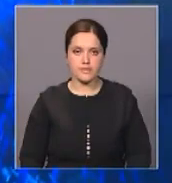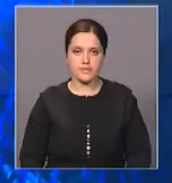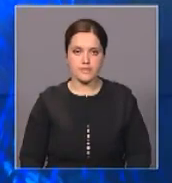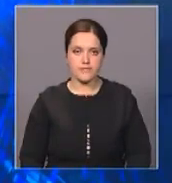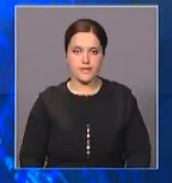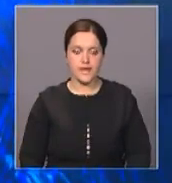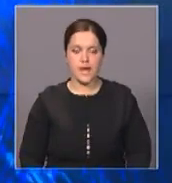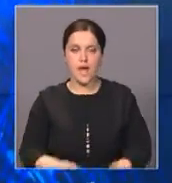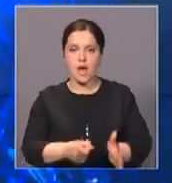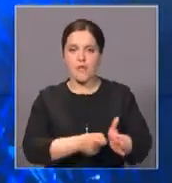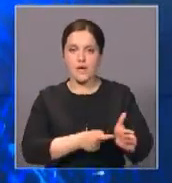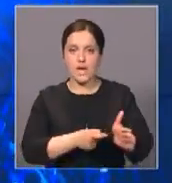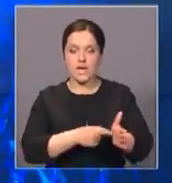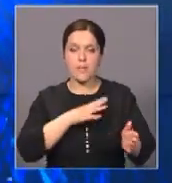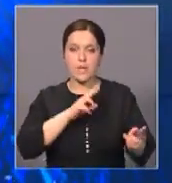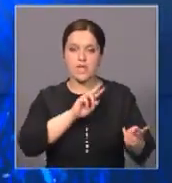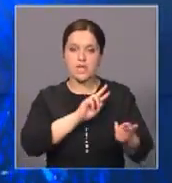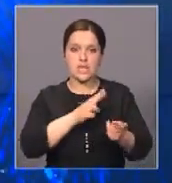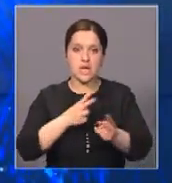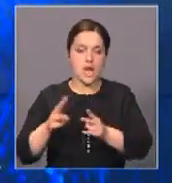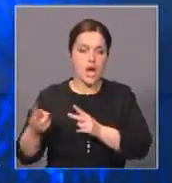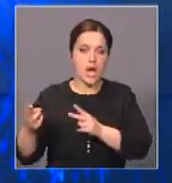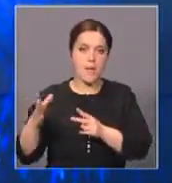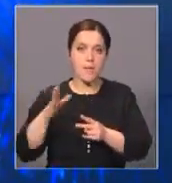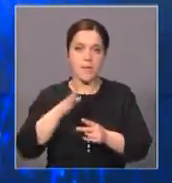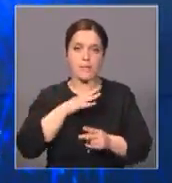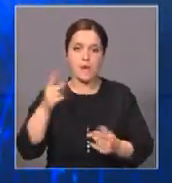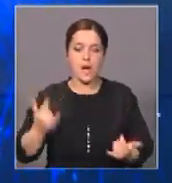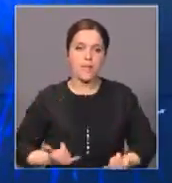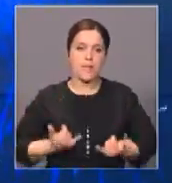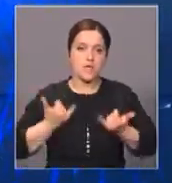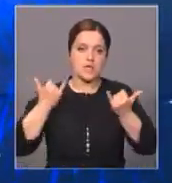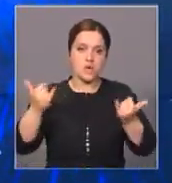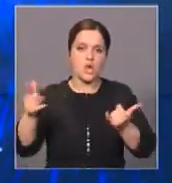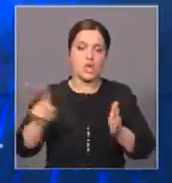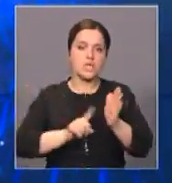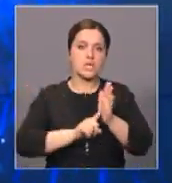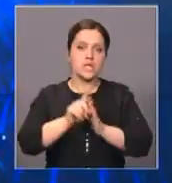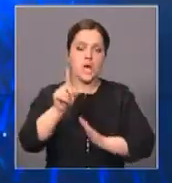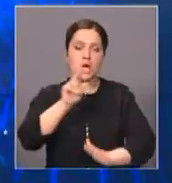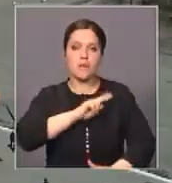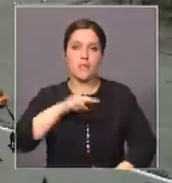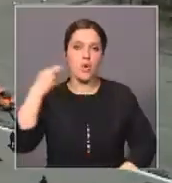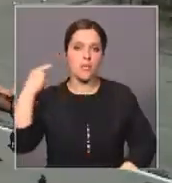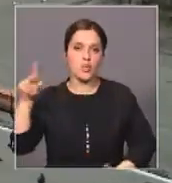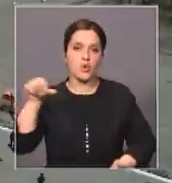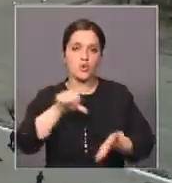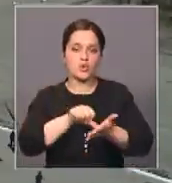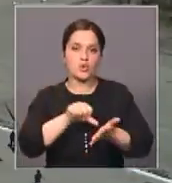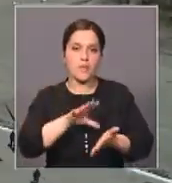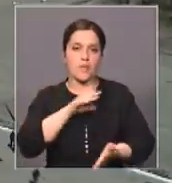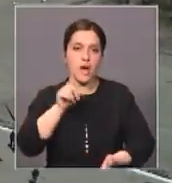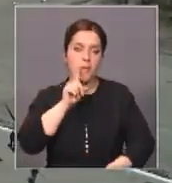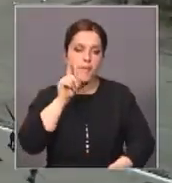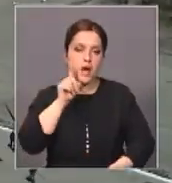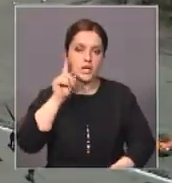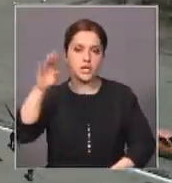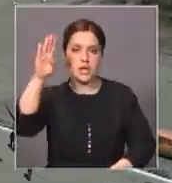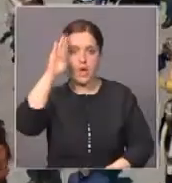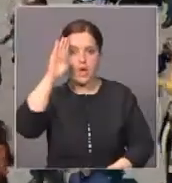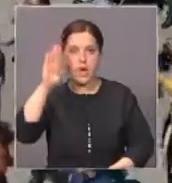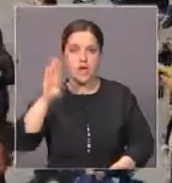В Караганде состоялся танцевальный флешмоб, посвященный инаугурации президента. В нем приняли участие сотни молодых девушек и юношей.